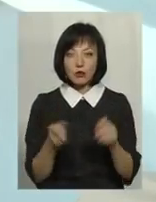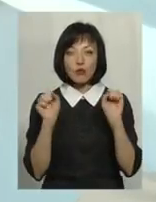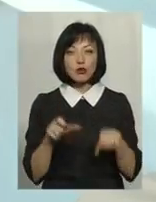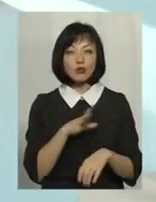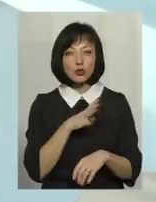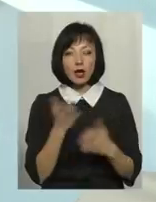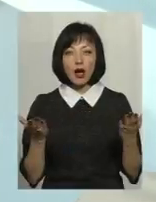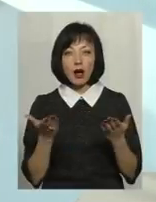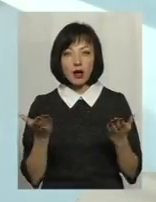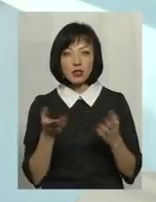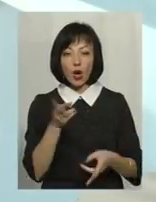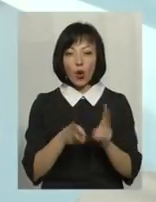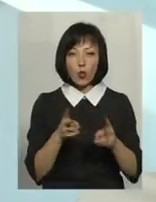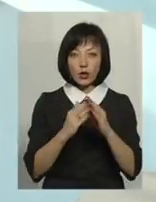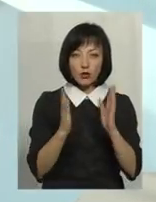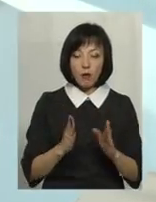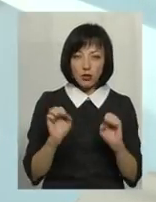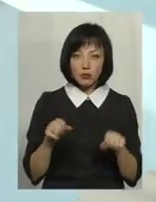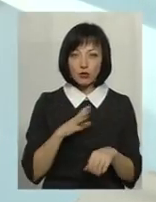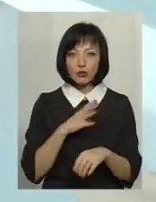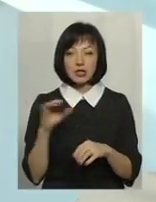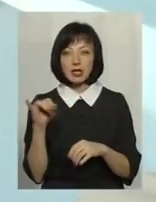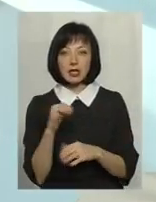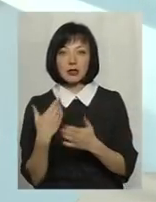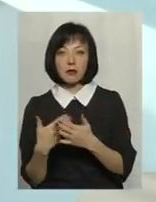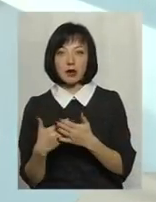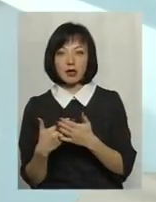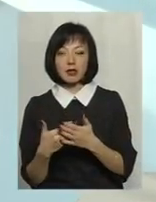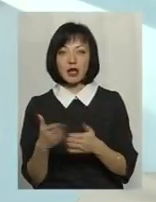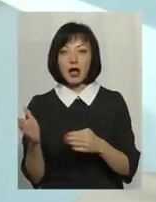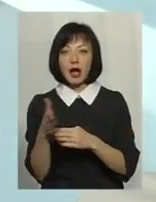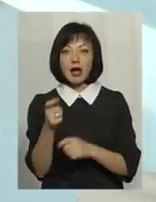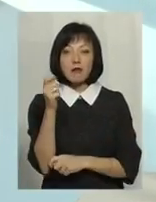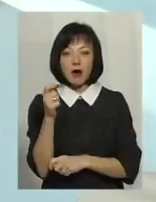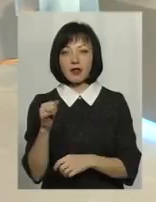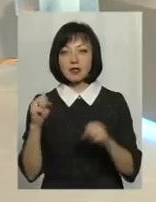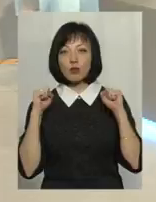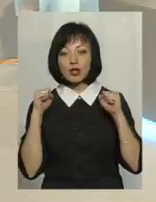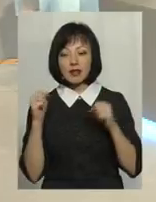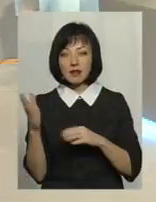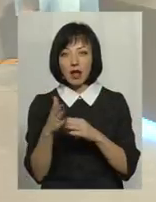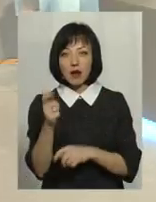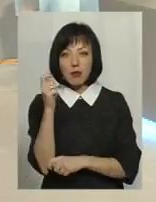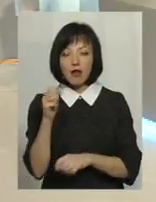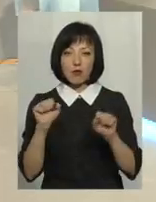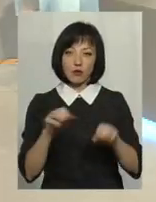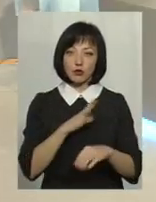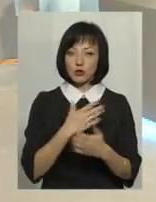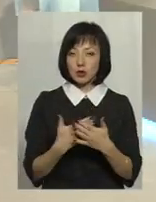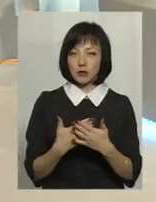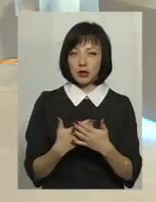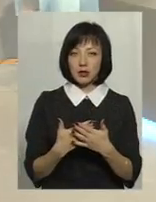бути і якась кухня домашня. Тобто, це може бути, наприклад, і рибалка, і спортивна рибалка. Це може бути, наприклад,